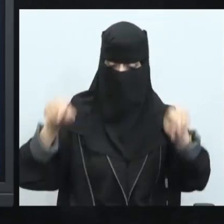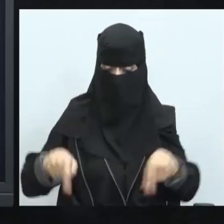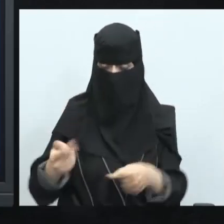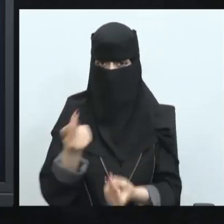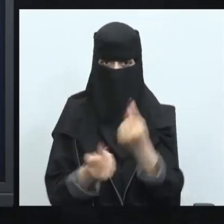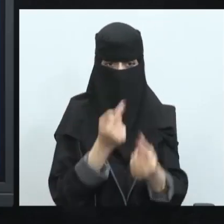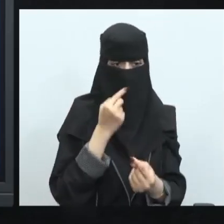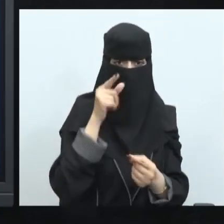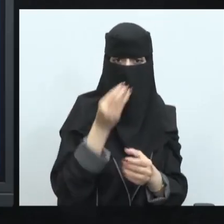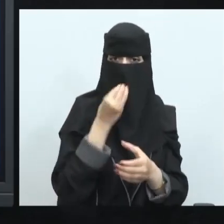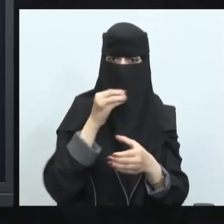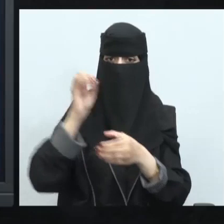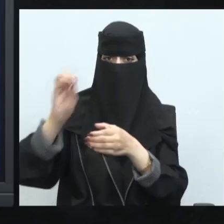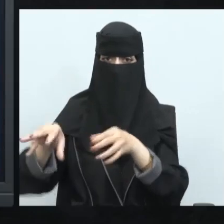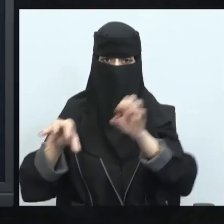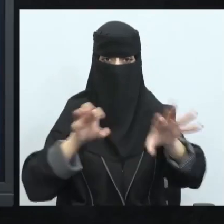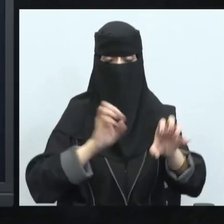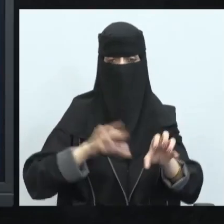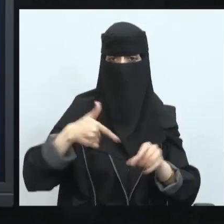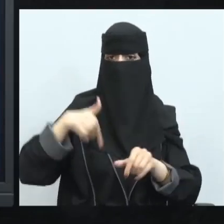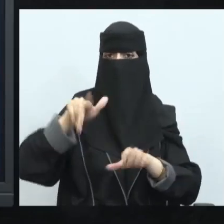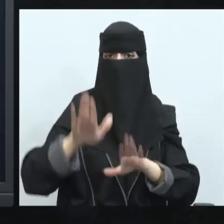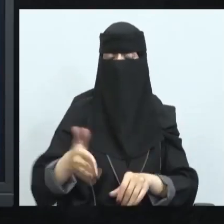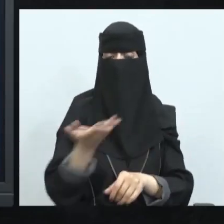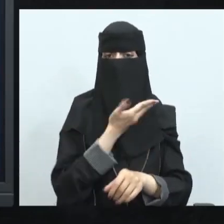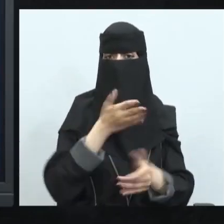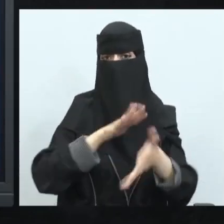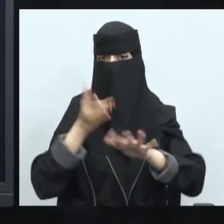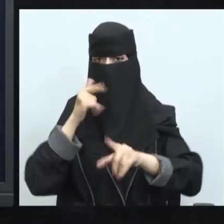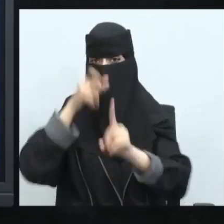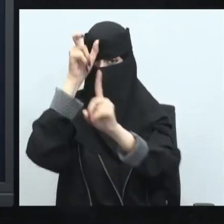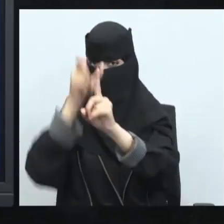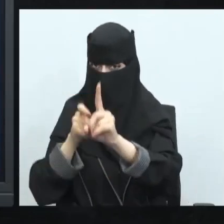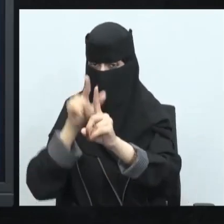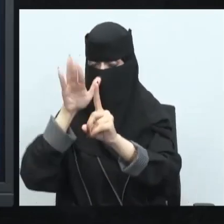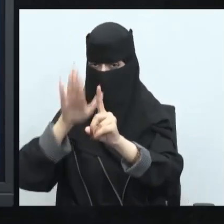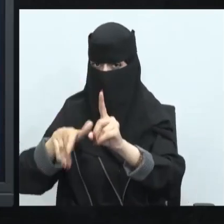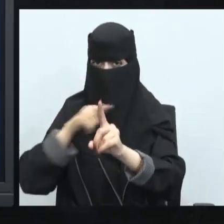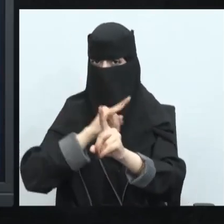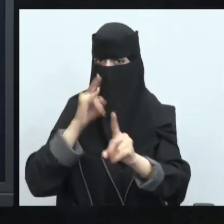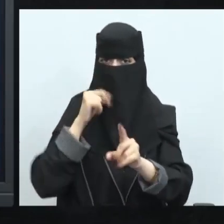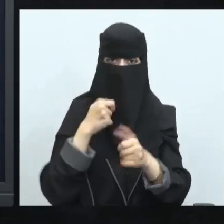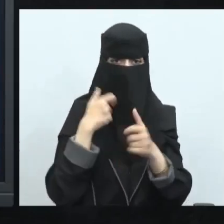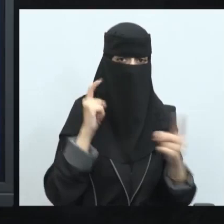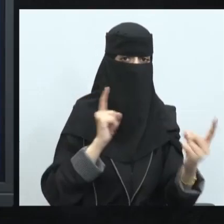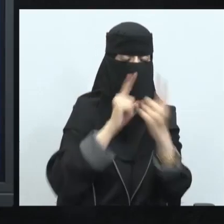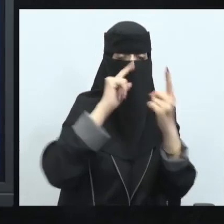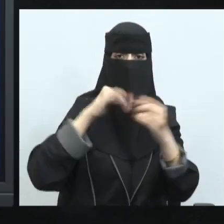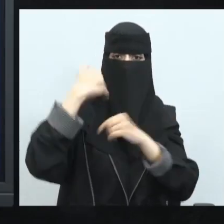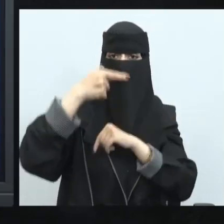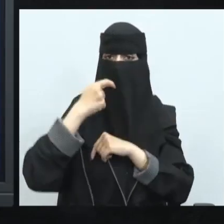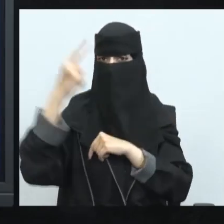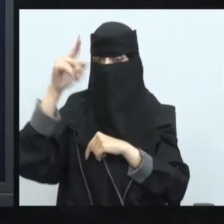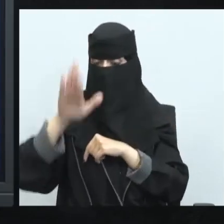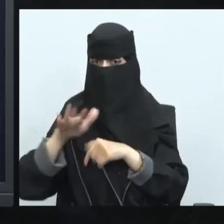ونتنزع ونترك المخلفات كل ذلك سيكون له تأثير سواء على الأشخاص بشكل غير مباشر بعد مروض